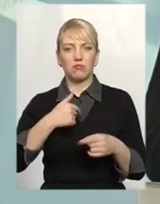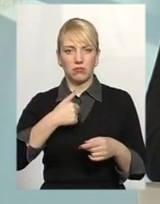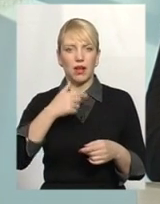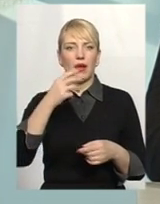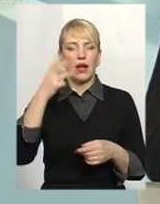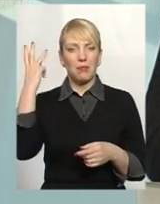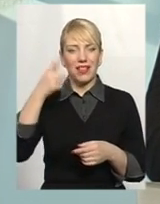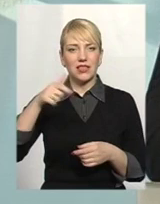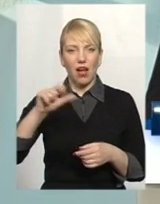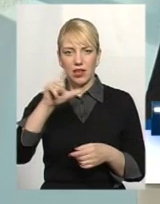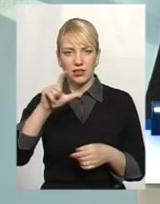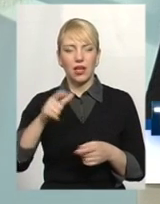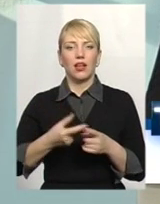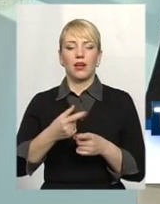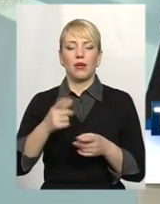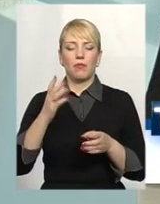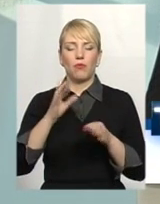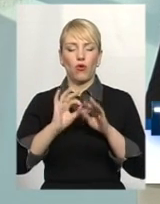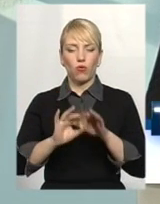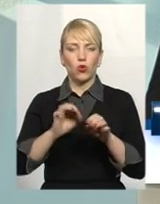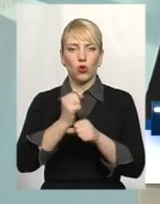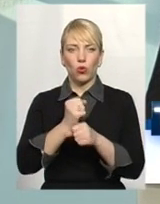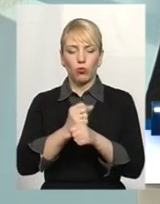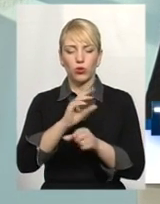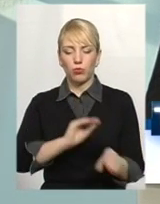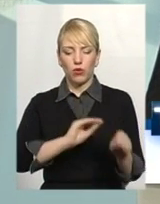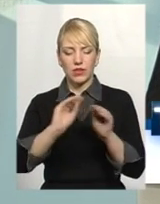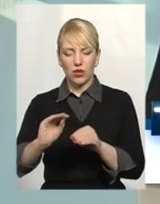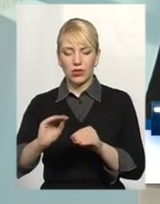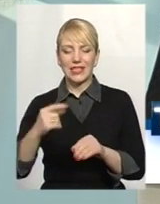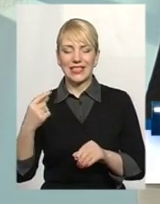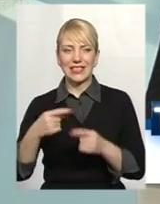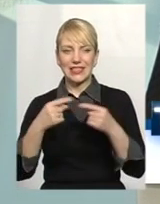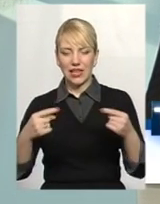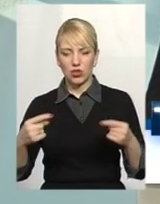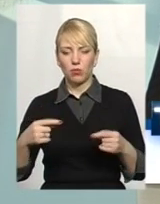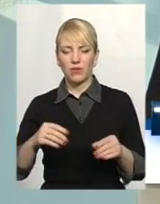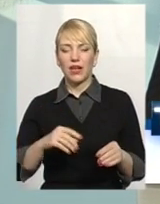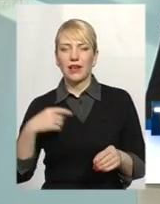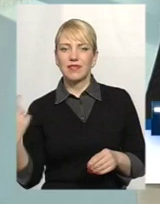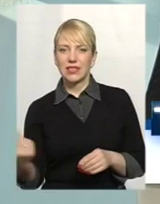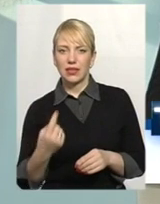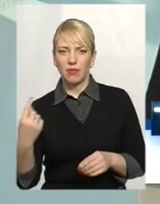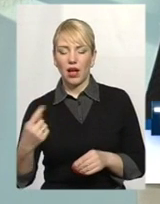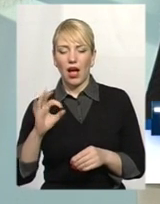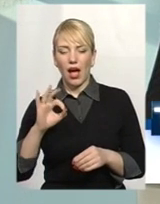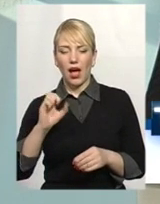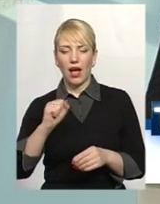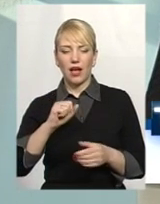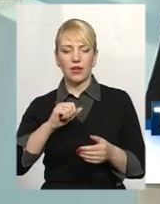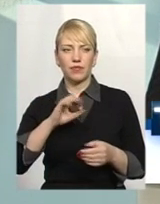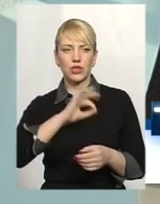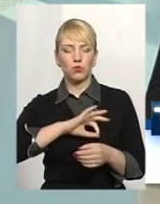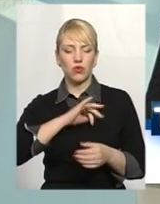роботи по встановленню засобів обліку природного газу, споживач не може